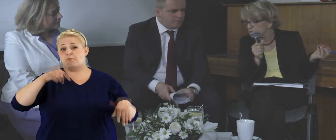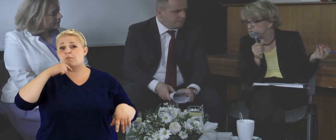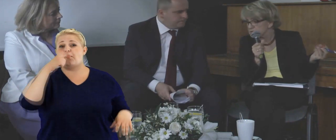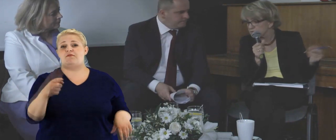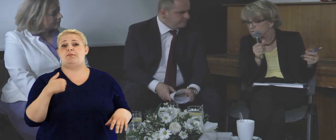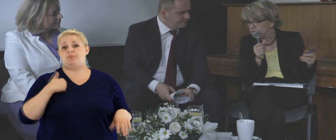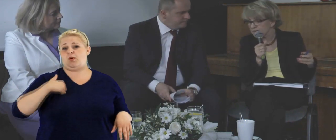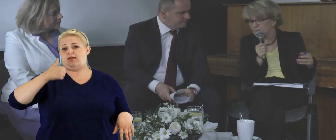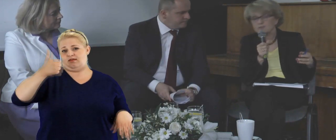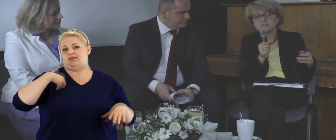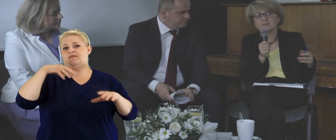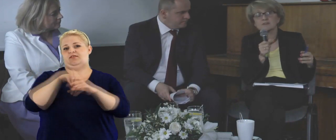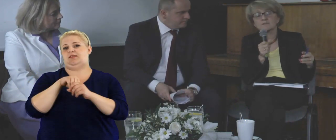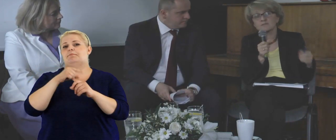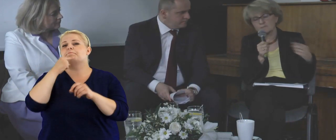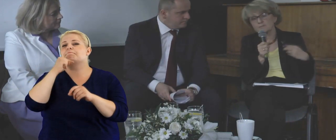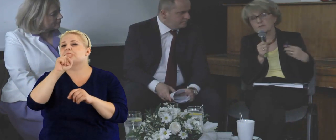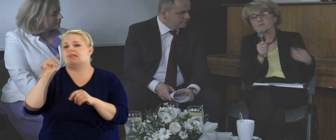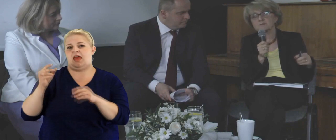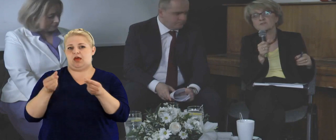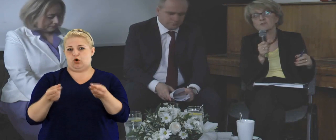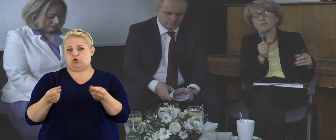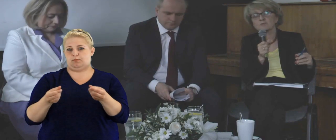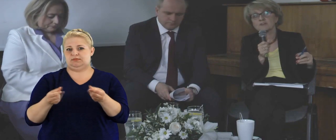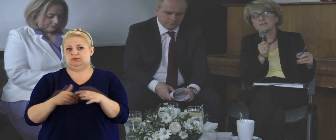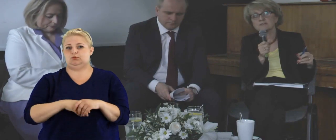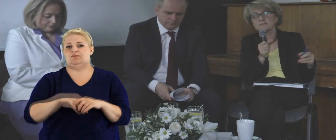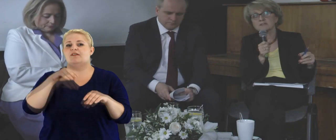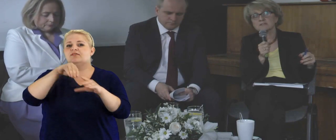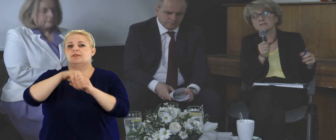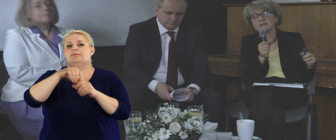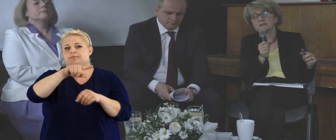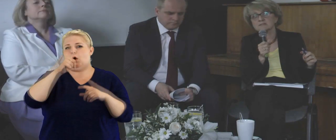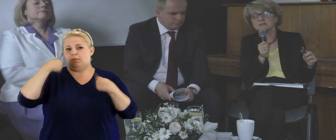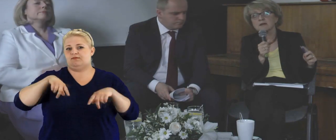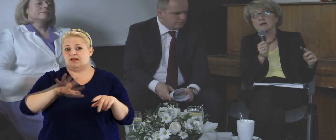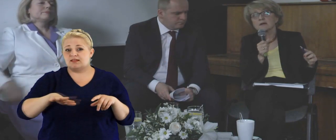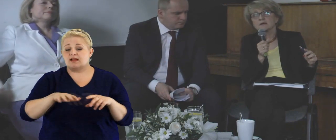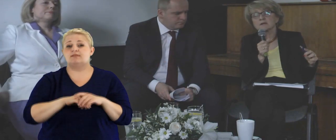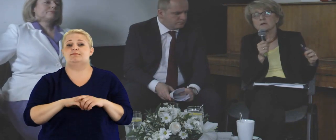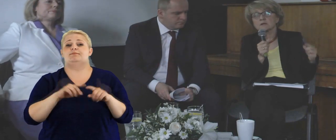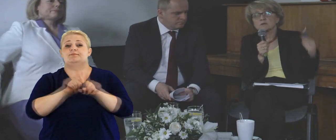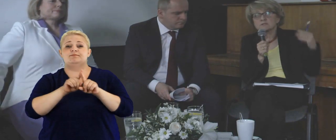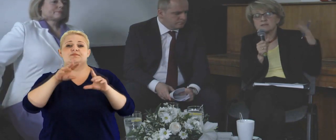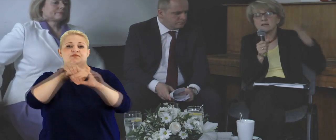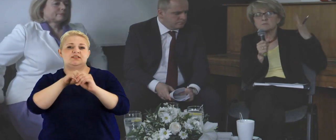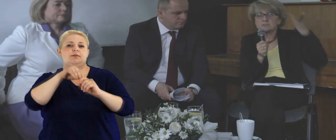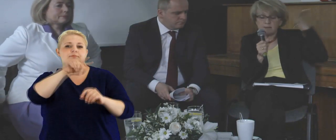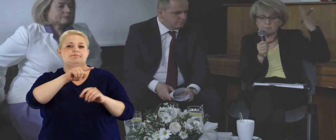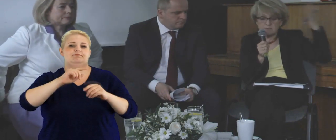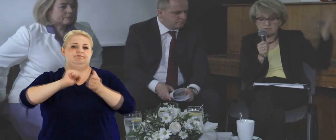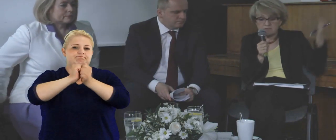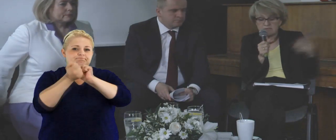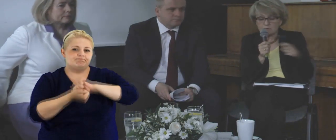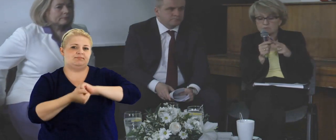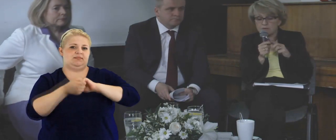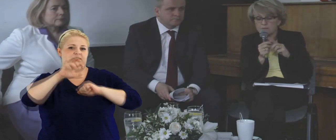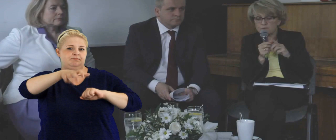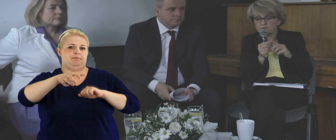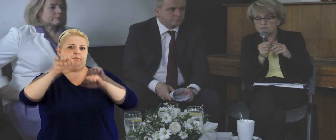niewielu ekonomistów w polskiej, przynajmniej w Platformie Obywatelskiej, w naszej delegacji, z jakimś tam